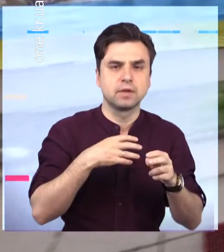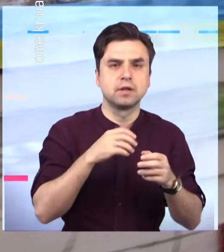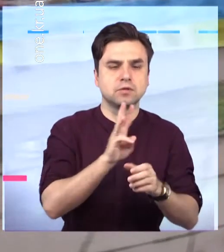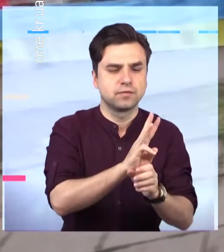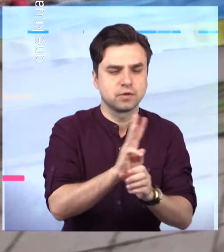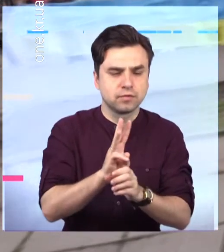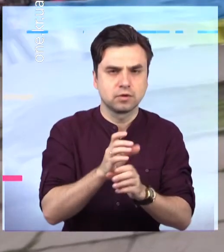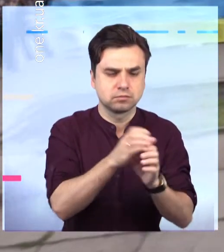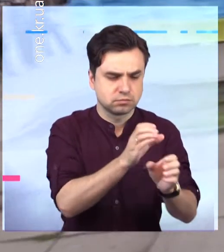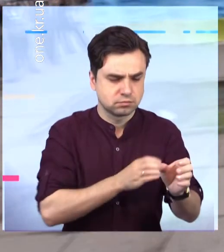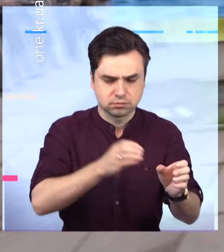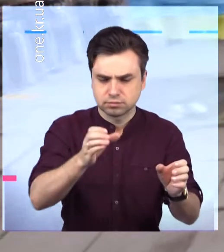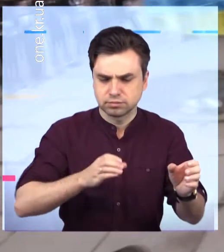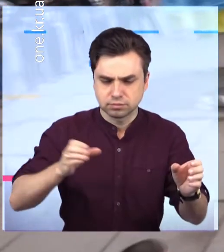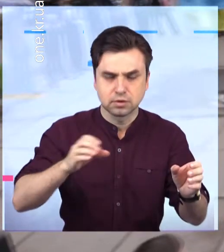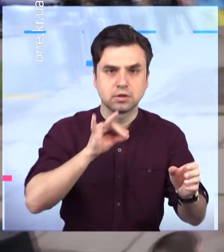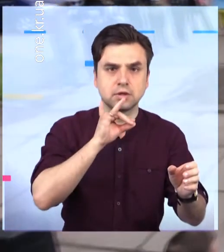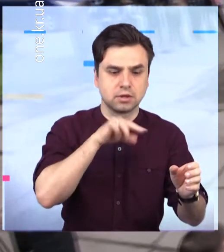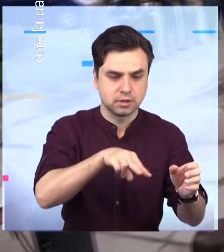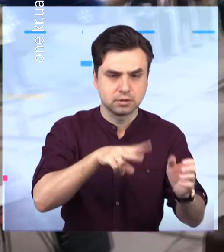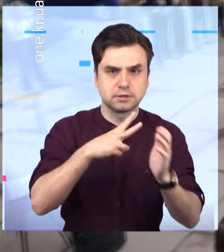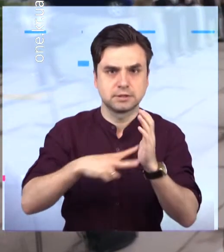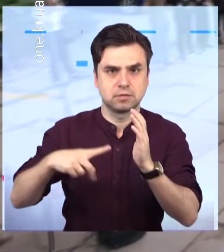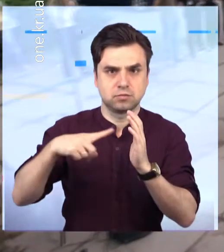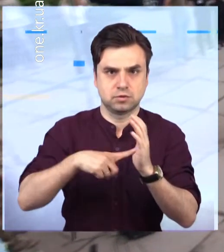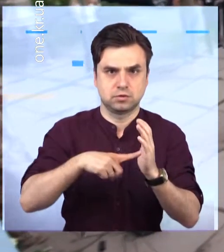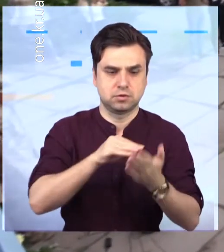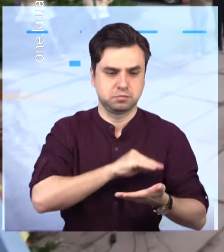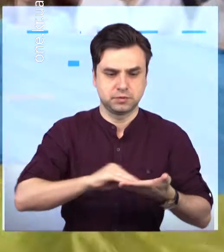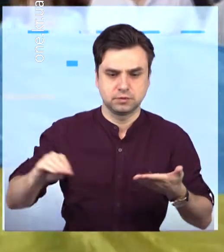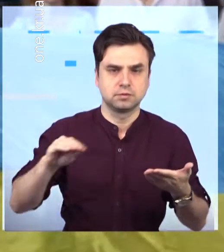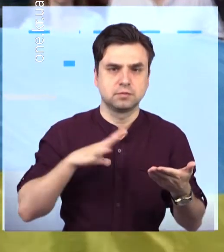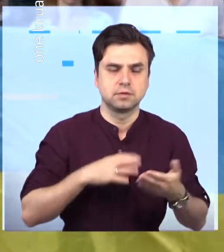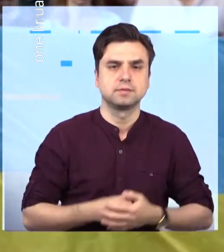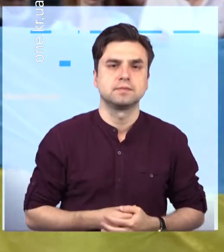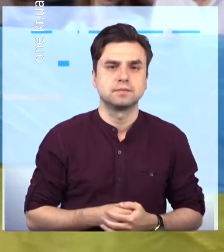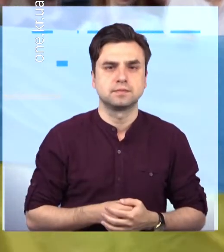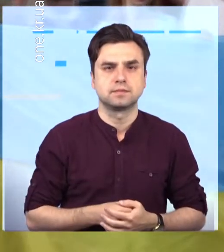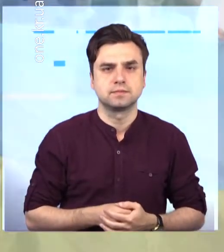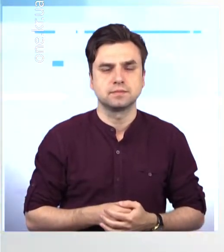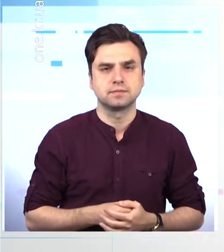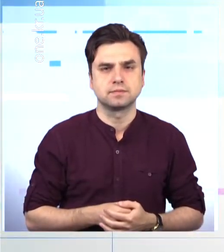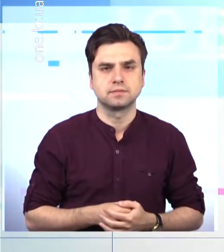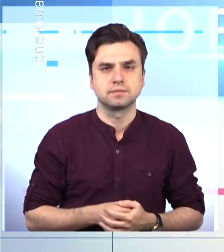лампадок виклали символічний надпис Іл-76, а священники провели панахиду.